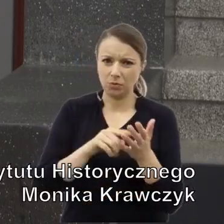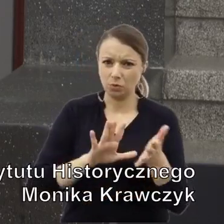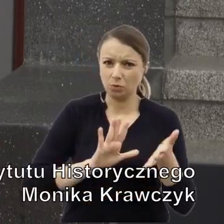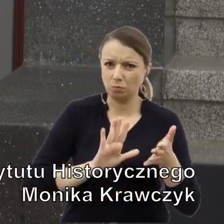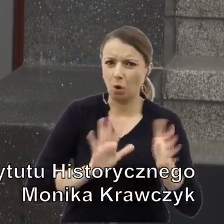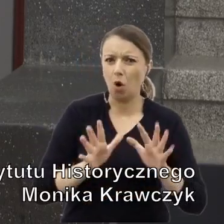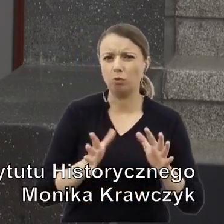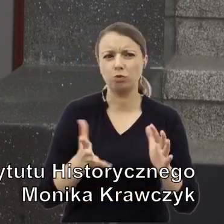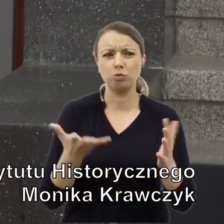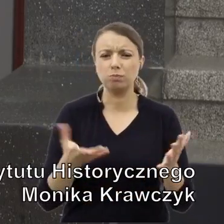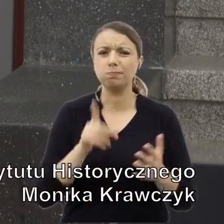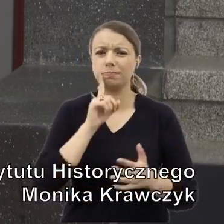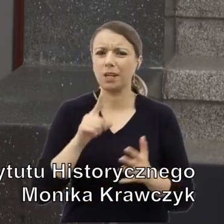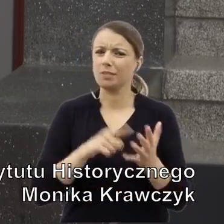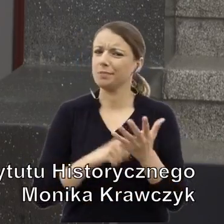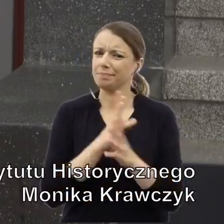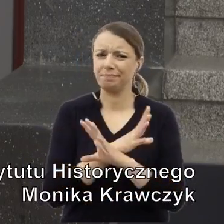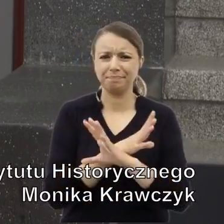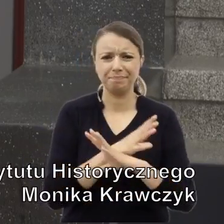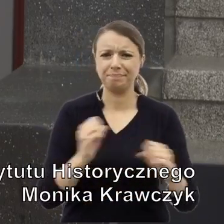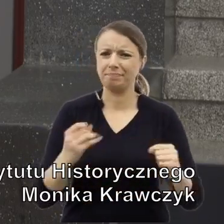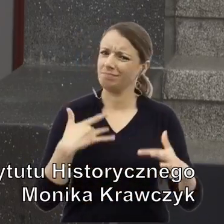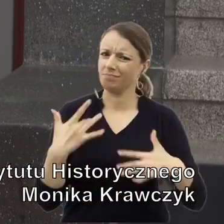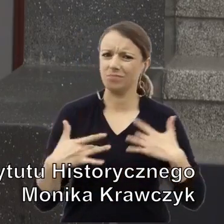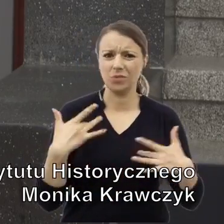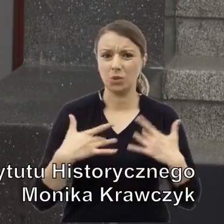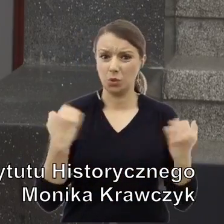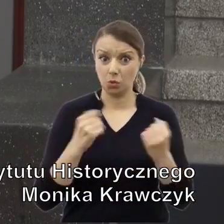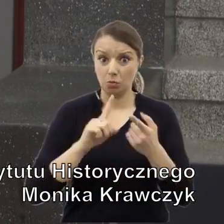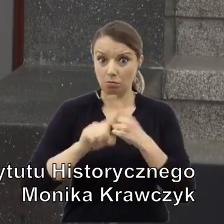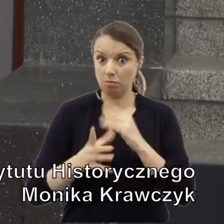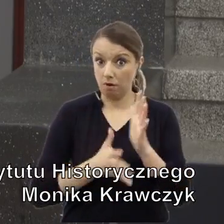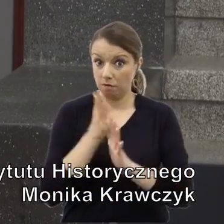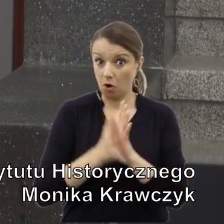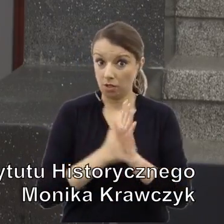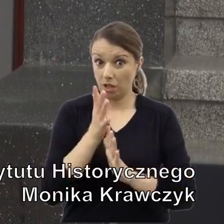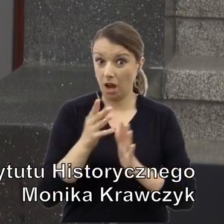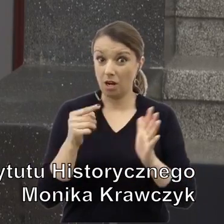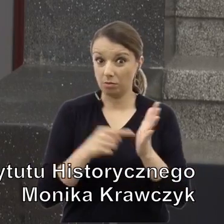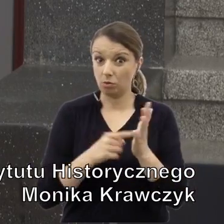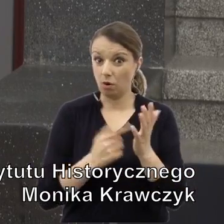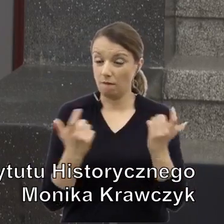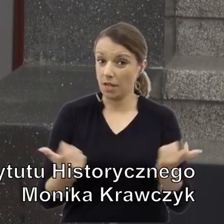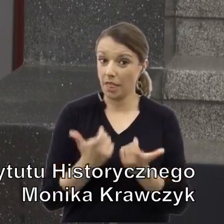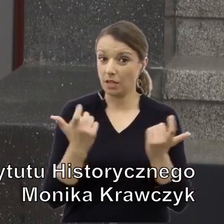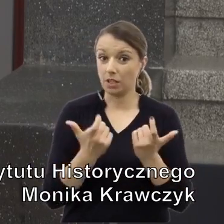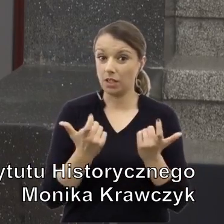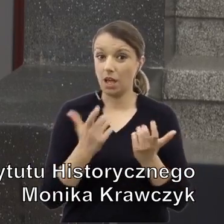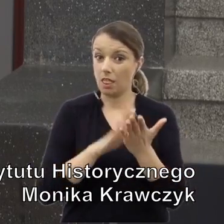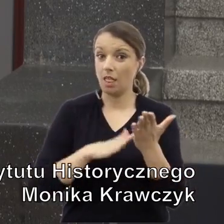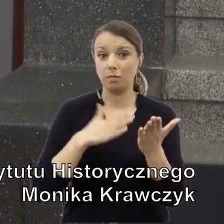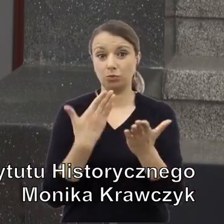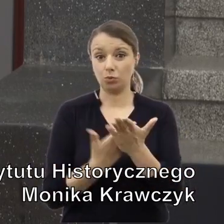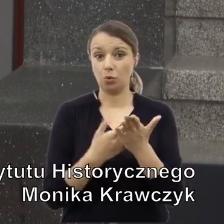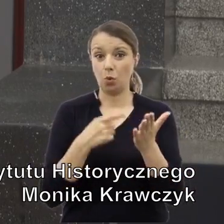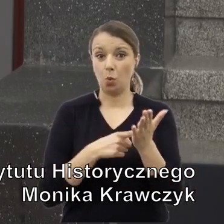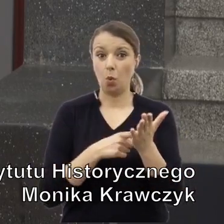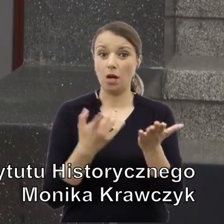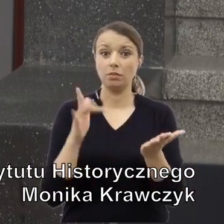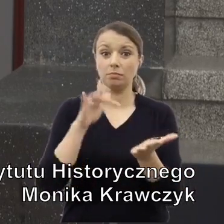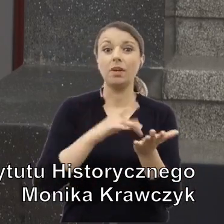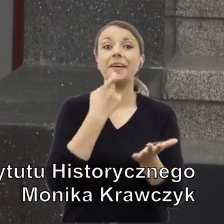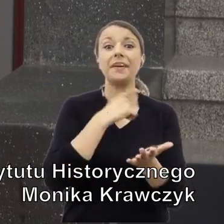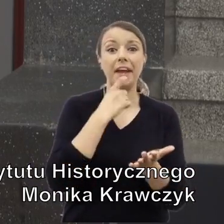dosyć naprawdę tragiczny po wojnie, w takich wydarzeniach jak pogrom kielecki.